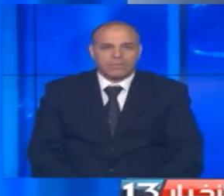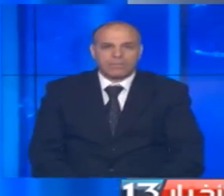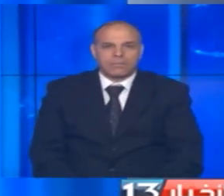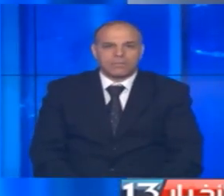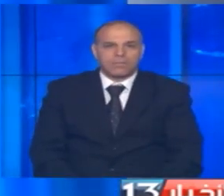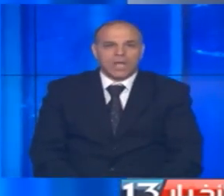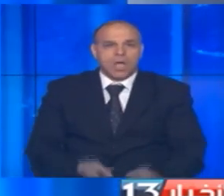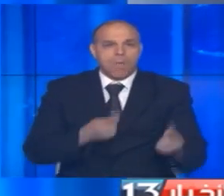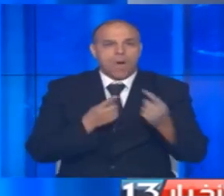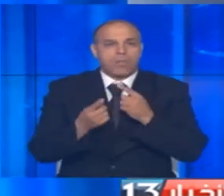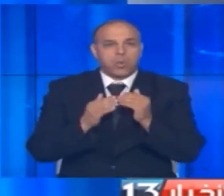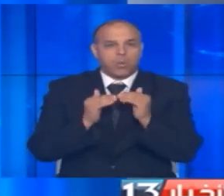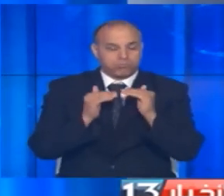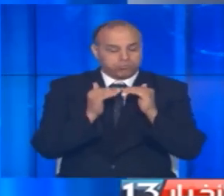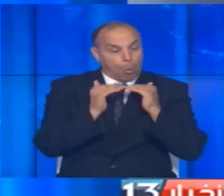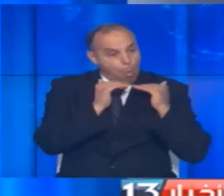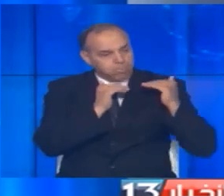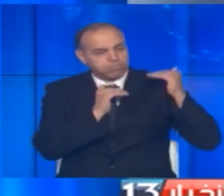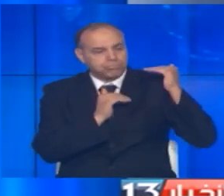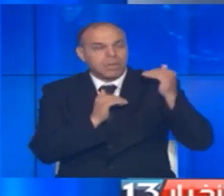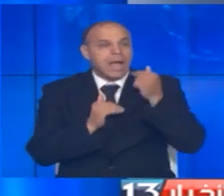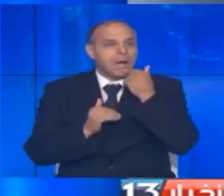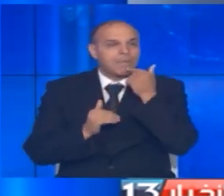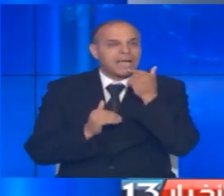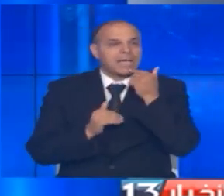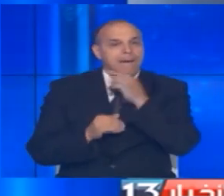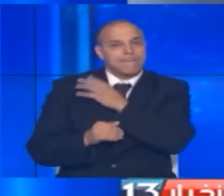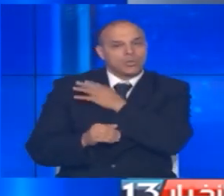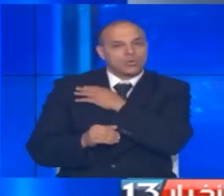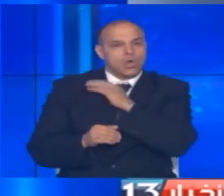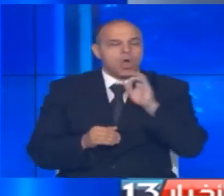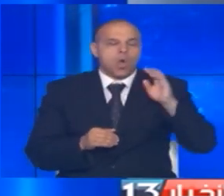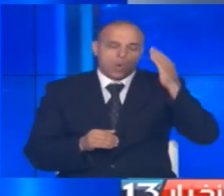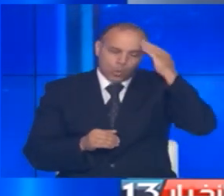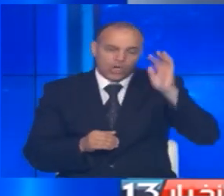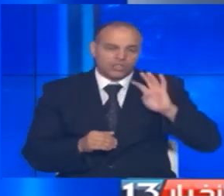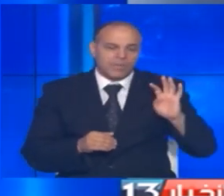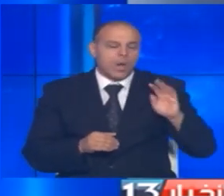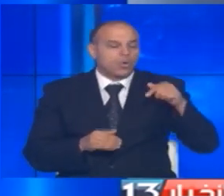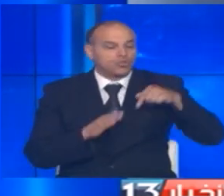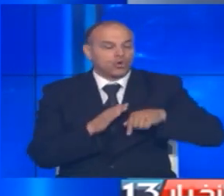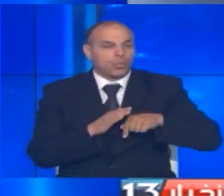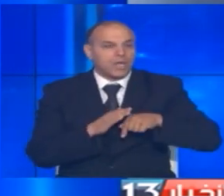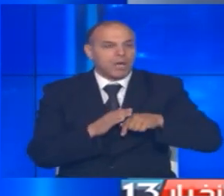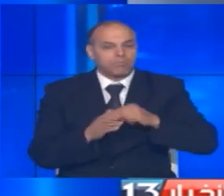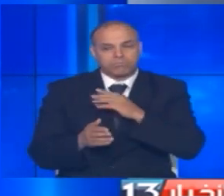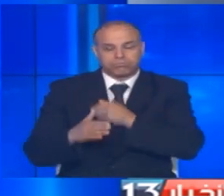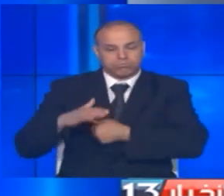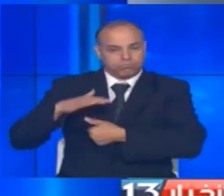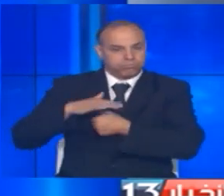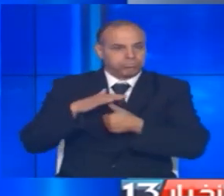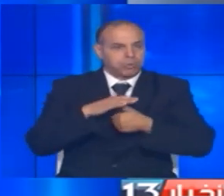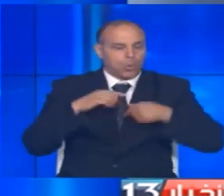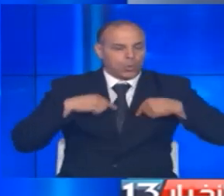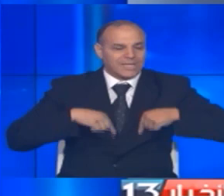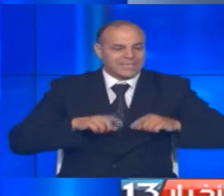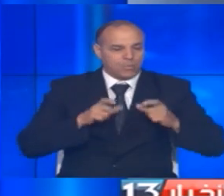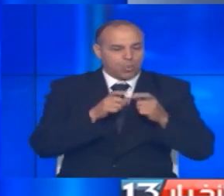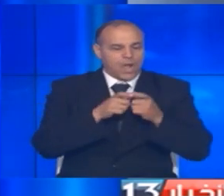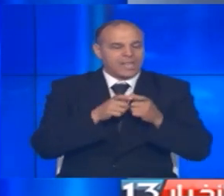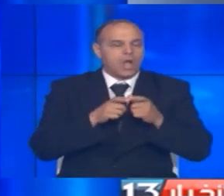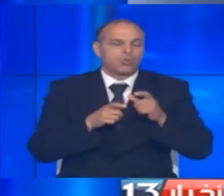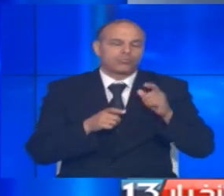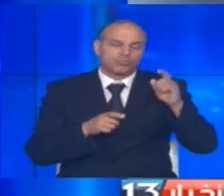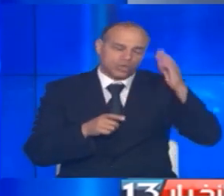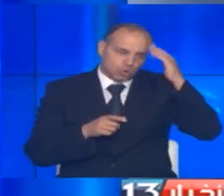في محادثات رفعة المستوى بين مسؤولين من كوريا الشمالية والجنوبية يتزعمها كل من وزير الوحدة في كوريا